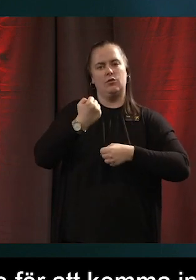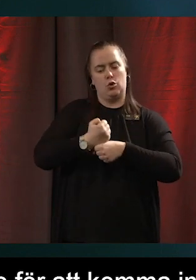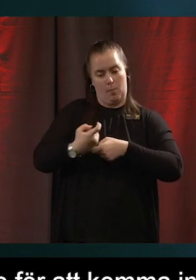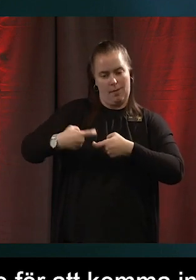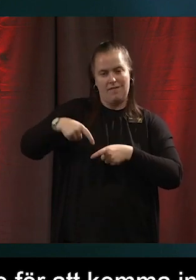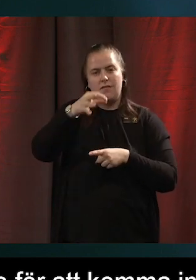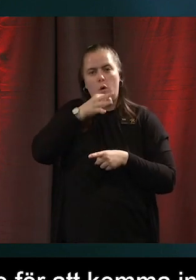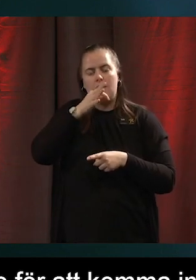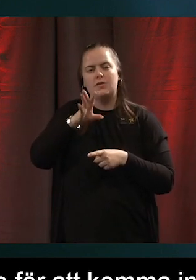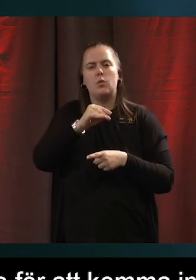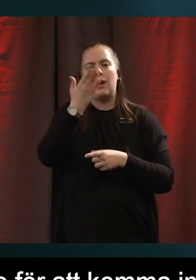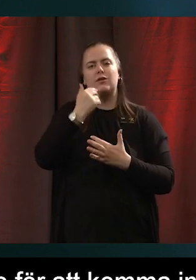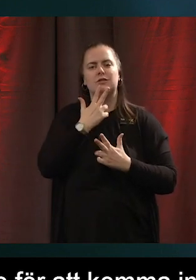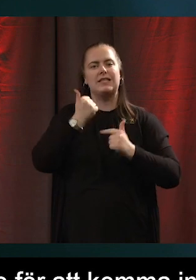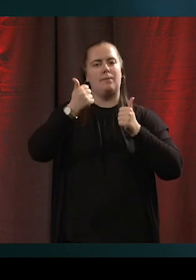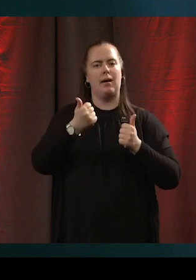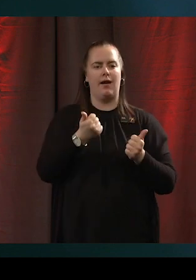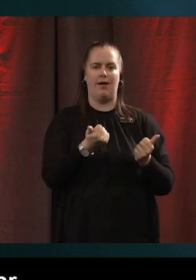alla som vill vara med i alla fall.